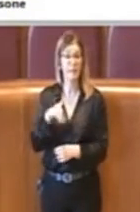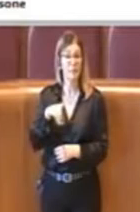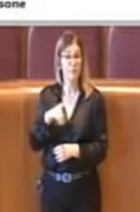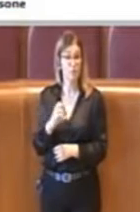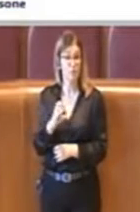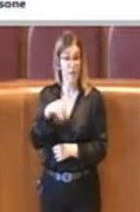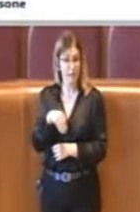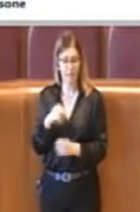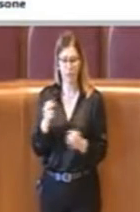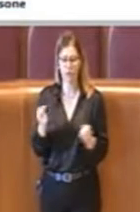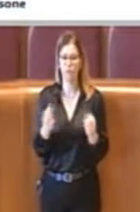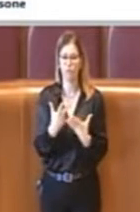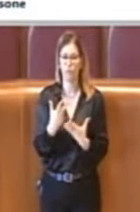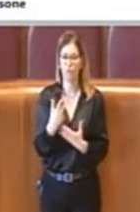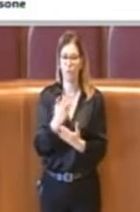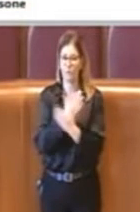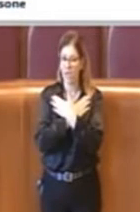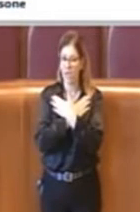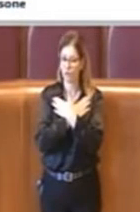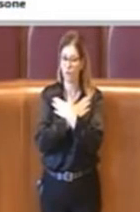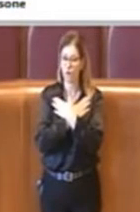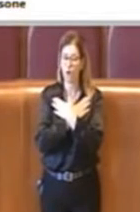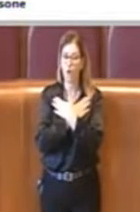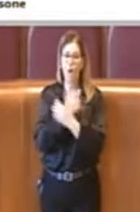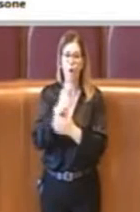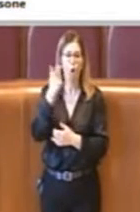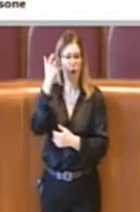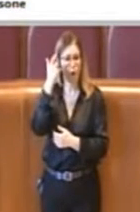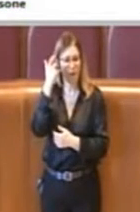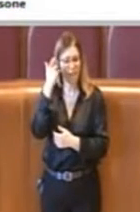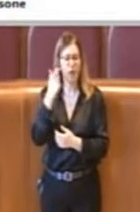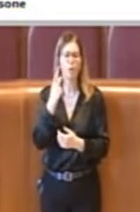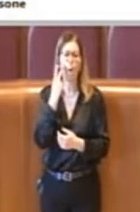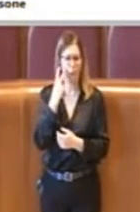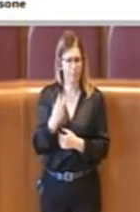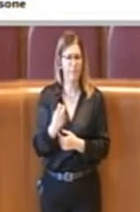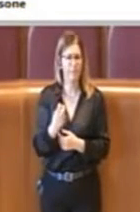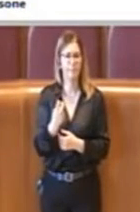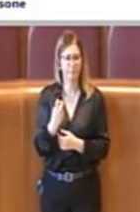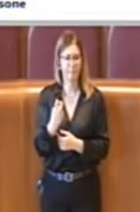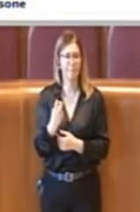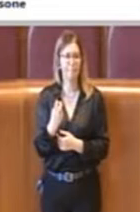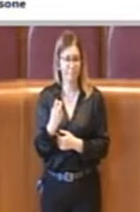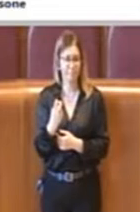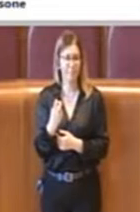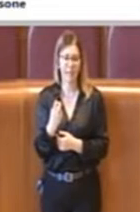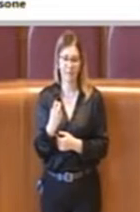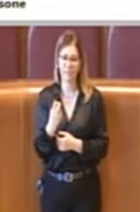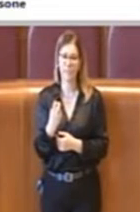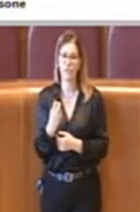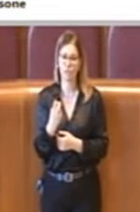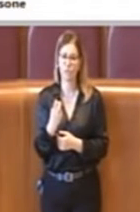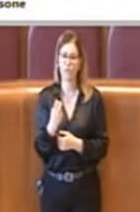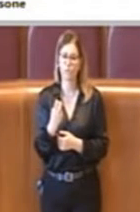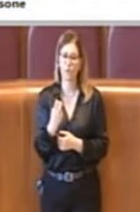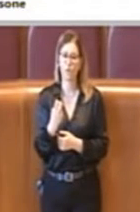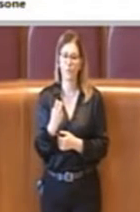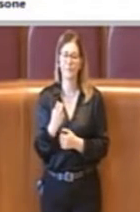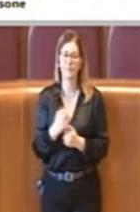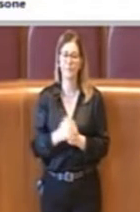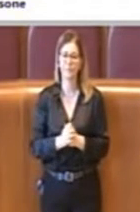18 maggio il governo aveva previsto che a partire